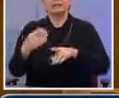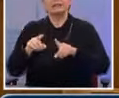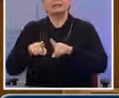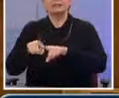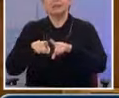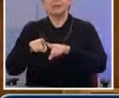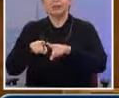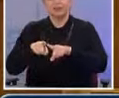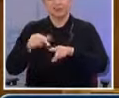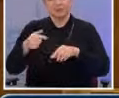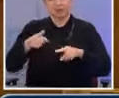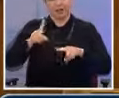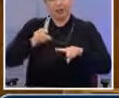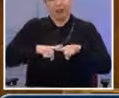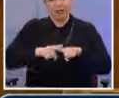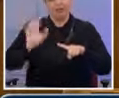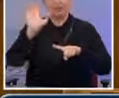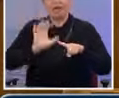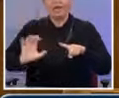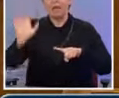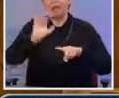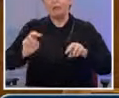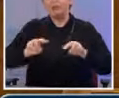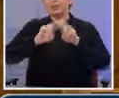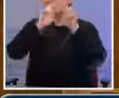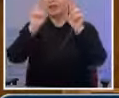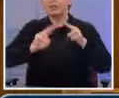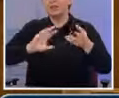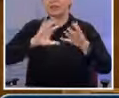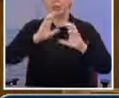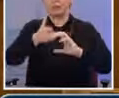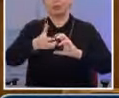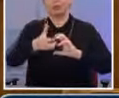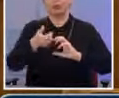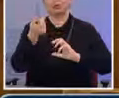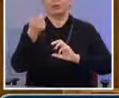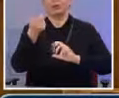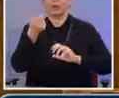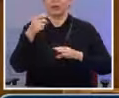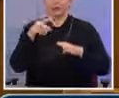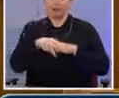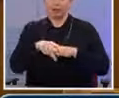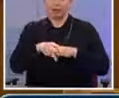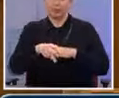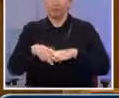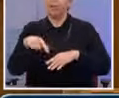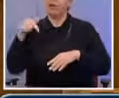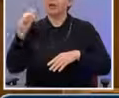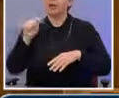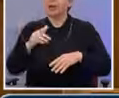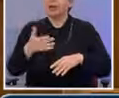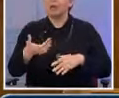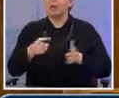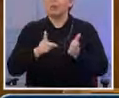Ταμείο. Η νέα αυτή και πιο χαλαρή σχέση απαιτεί σήμερα να προχωρήσουν